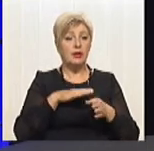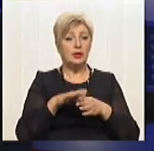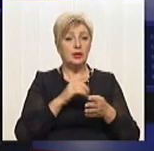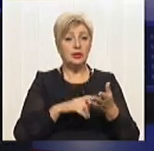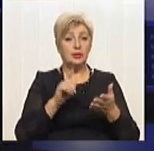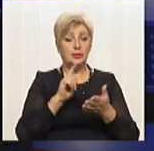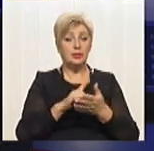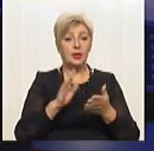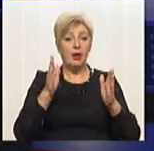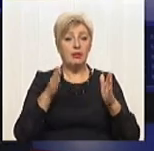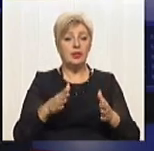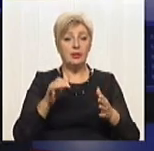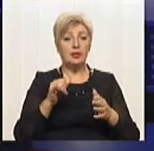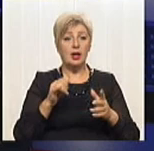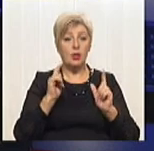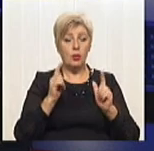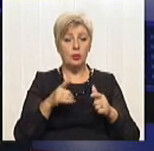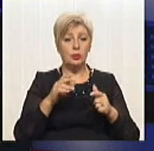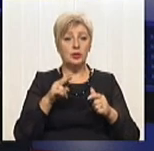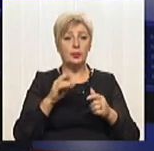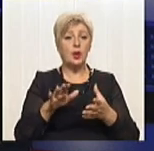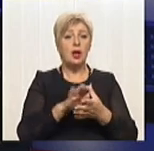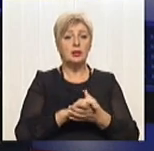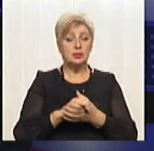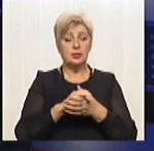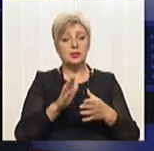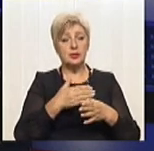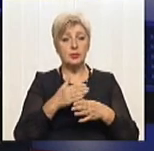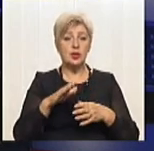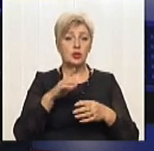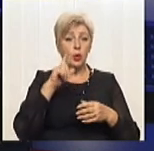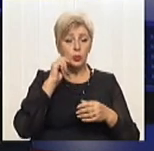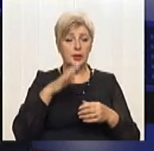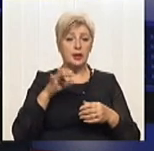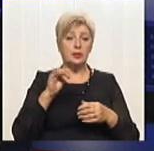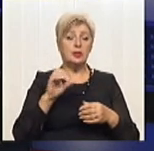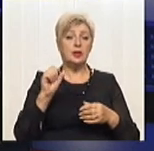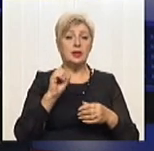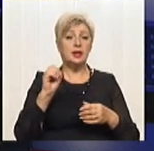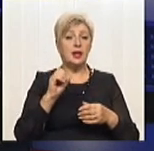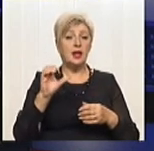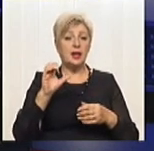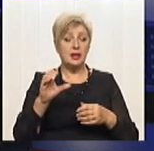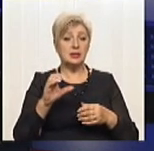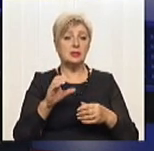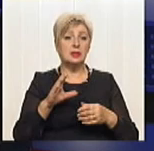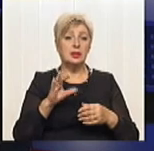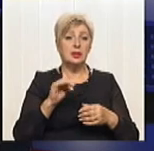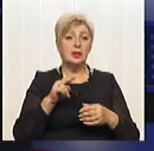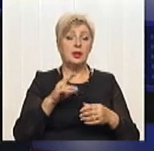рамках угоди про асоціацію між Україною та ЄС договору про енергетичне співтвориство і